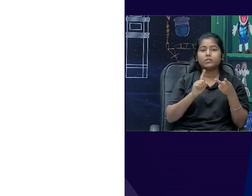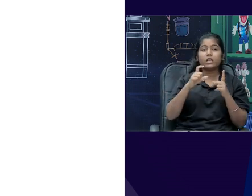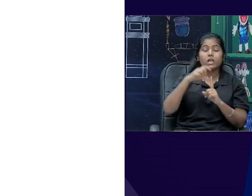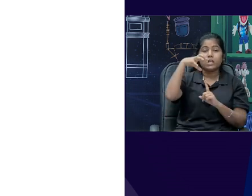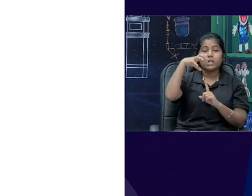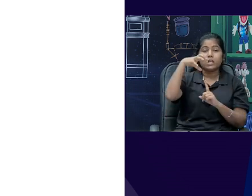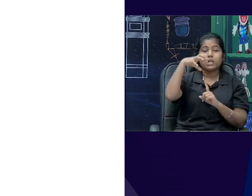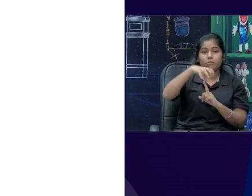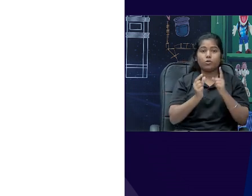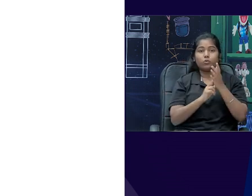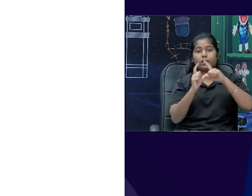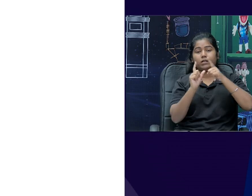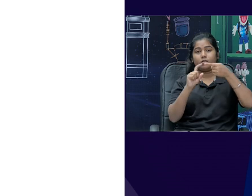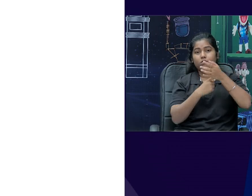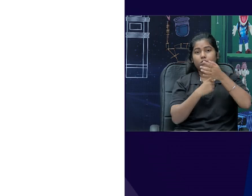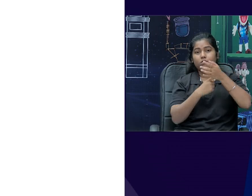departmental undertaking